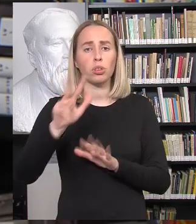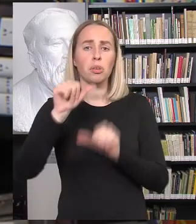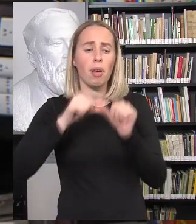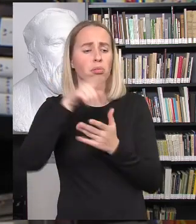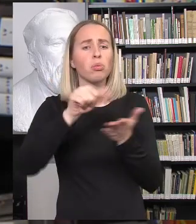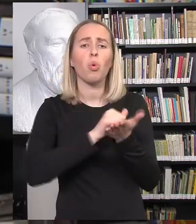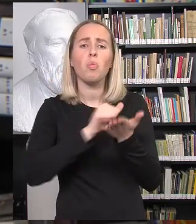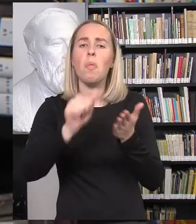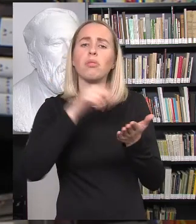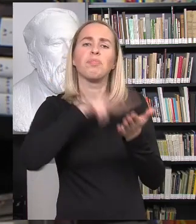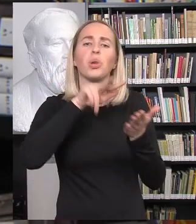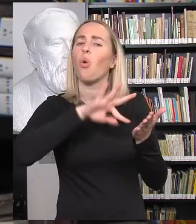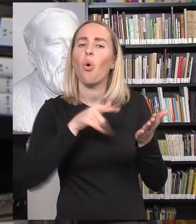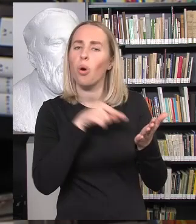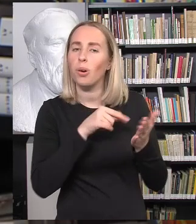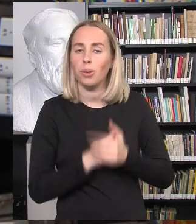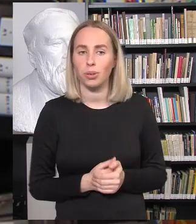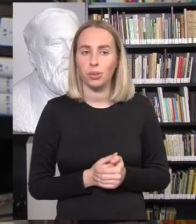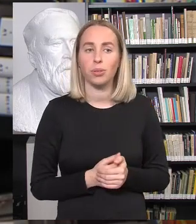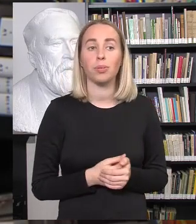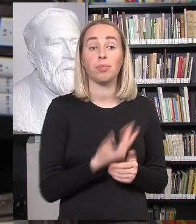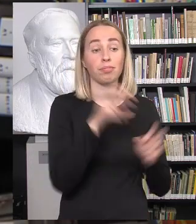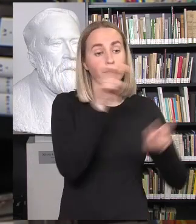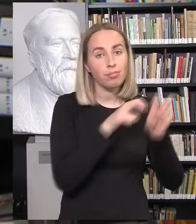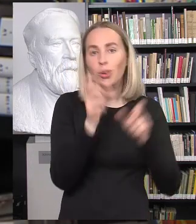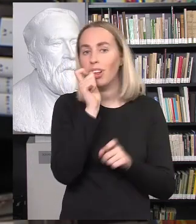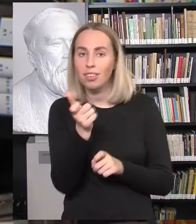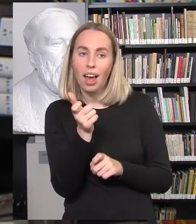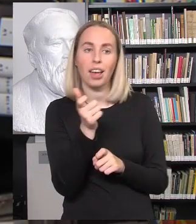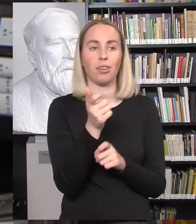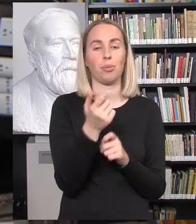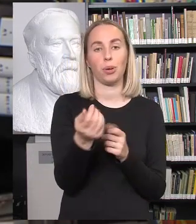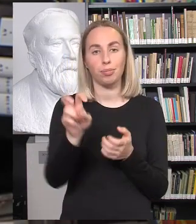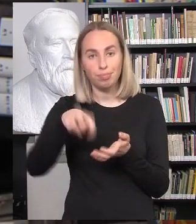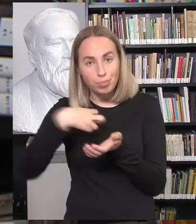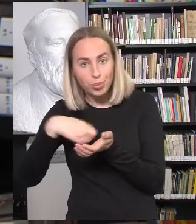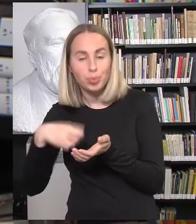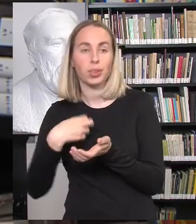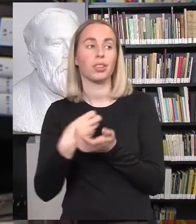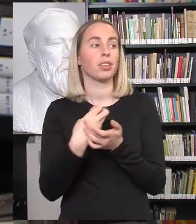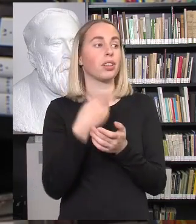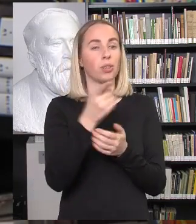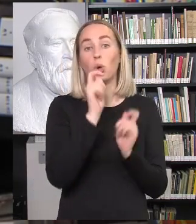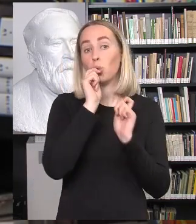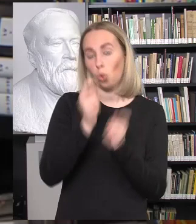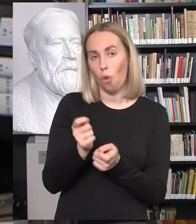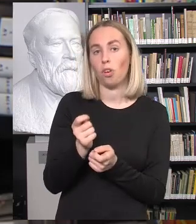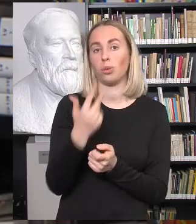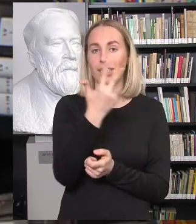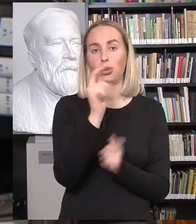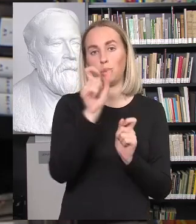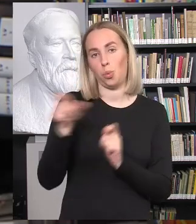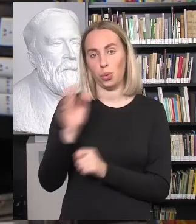Tai rašykit greičiau, iškokit atsakymų, rašykit, nes tik pirmieji trys gaus tą žadėtą į organizatorių prizę.